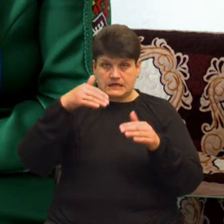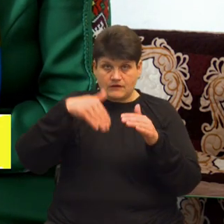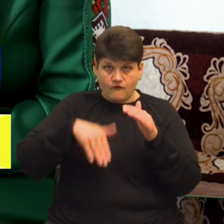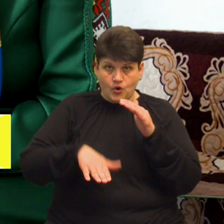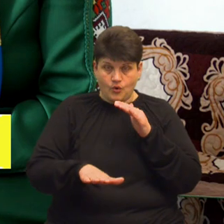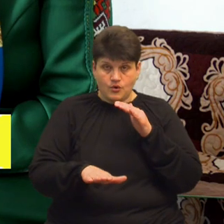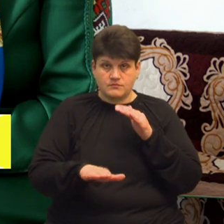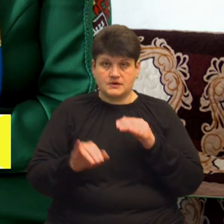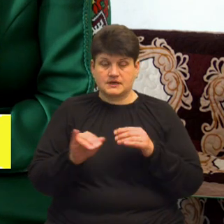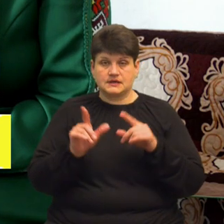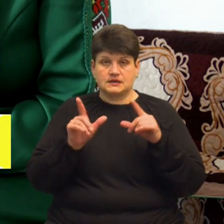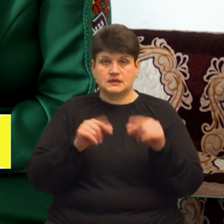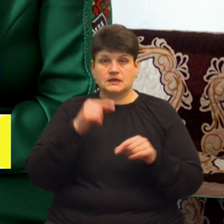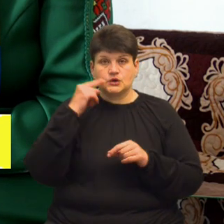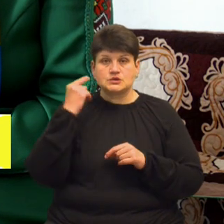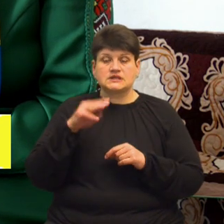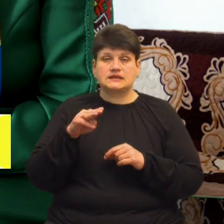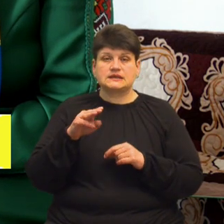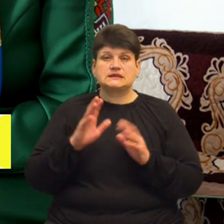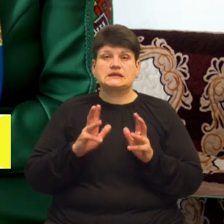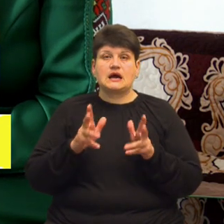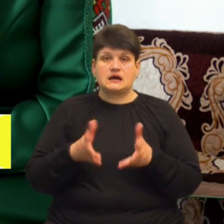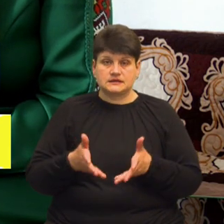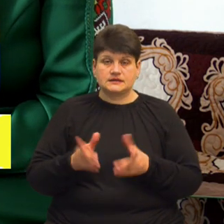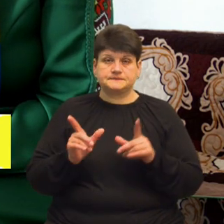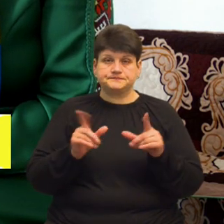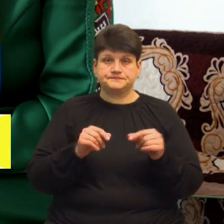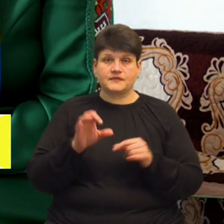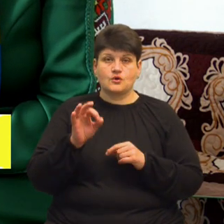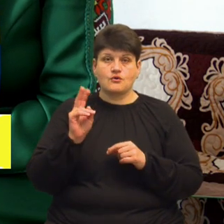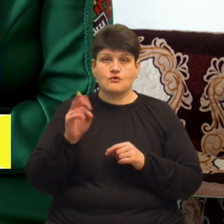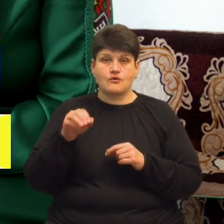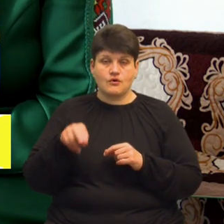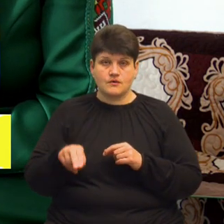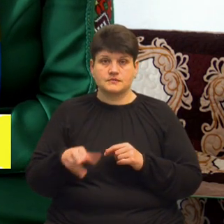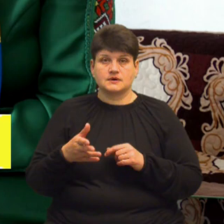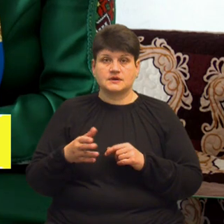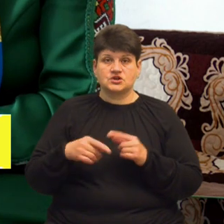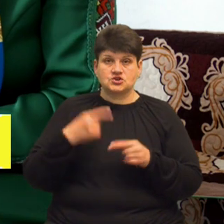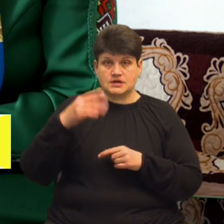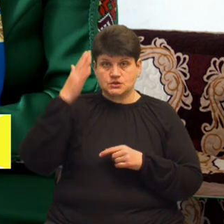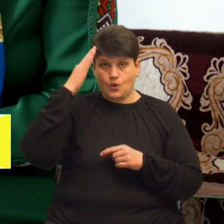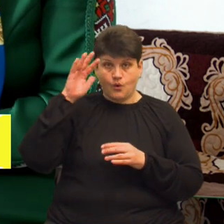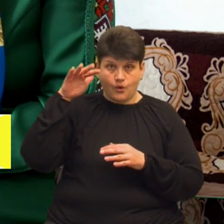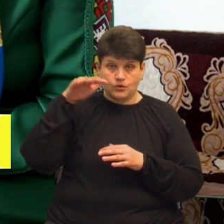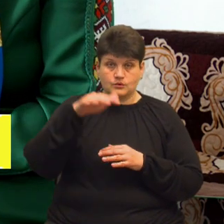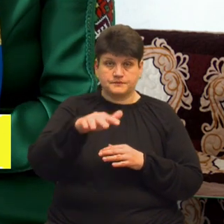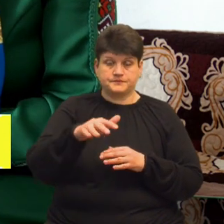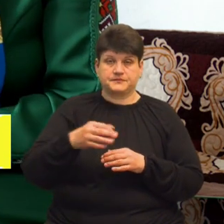їхали рускі танки, і переїхали через окоп, і майже їм через голови. І син хотів